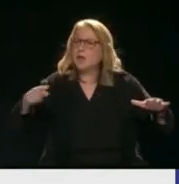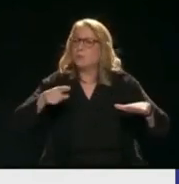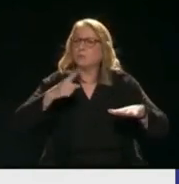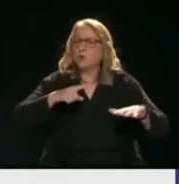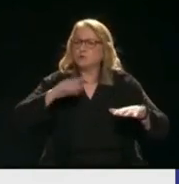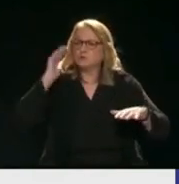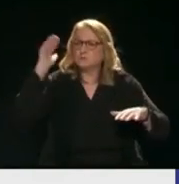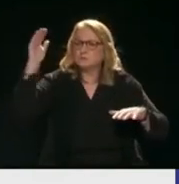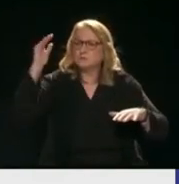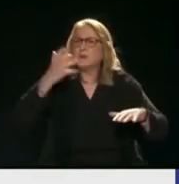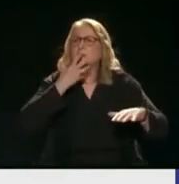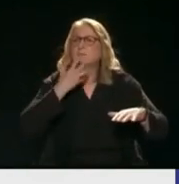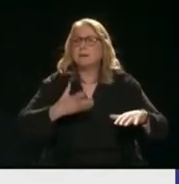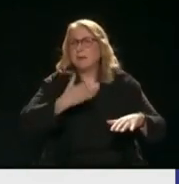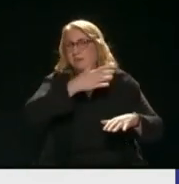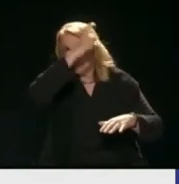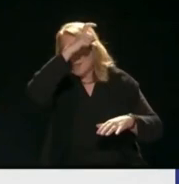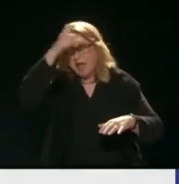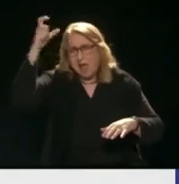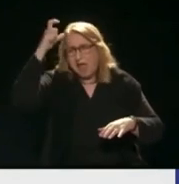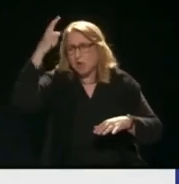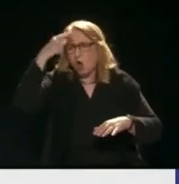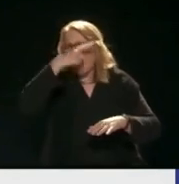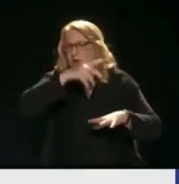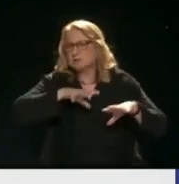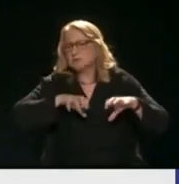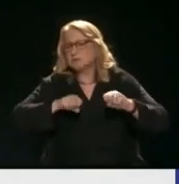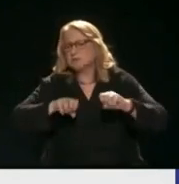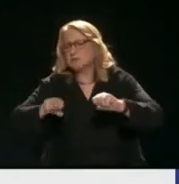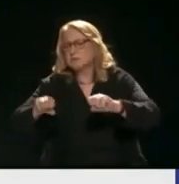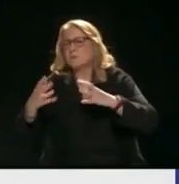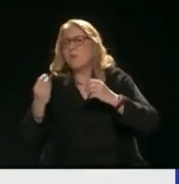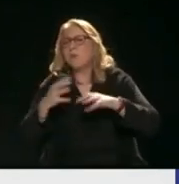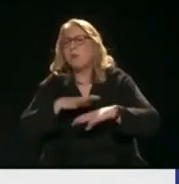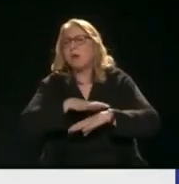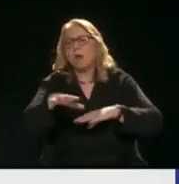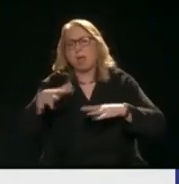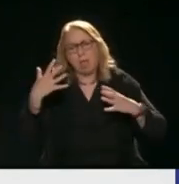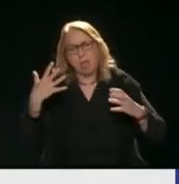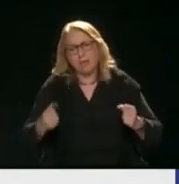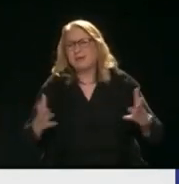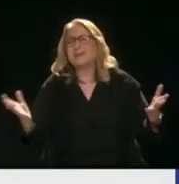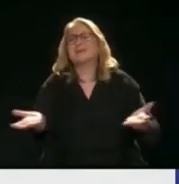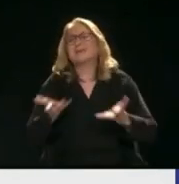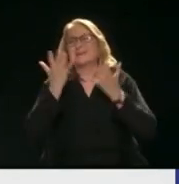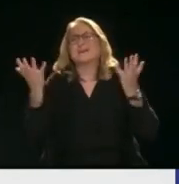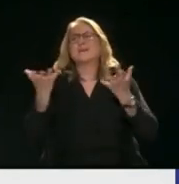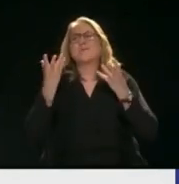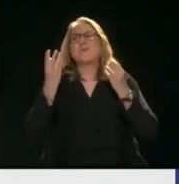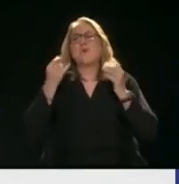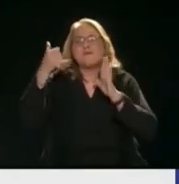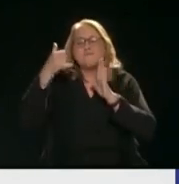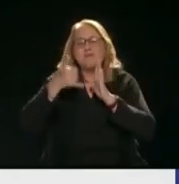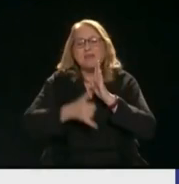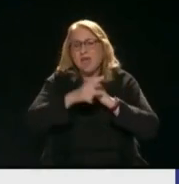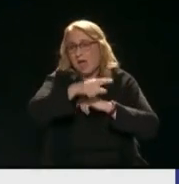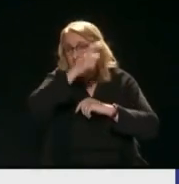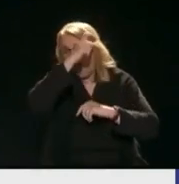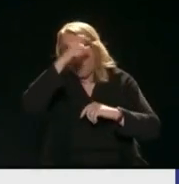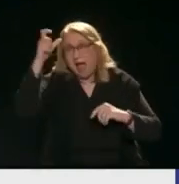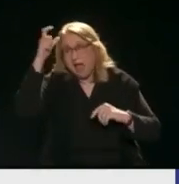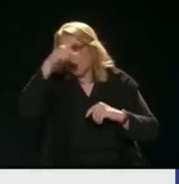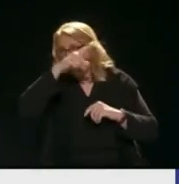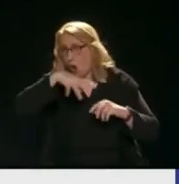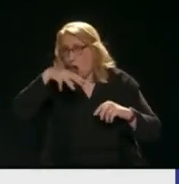Όρος Ξεκινάει από πολύ πιο βαθιά τα θέματα Και θα πρέπει να μπούμε σε μια άλλη διαδικασία Ένα Αγιο Όρος το οποίο δίνει το Αγιο Όρος